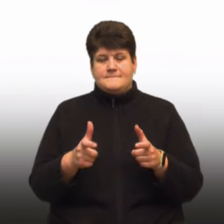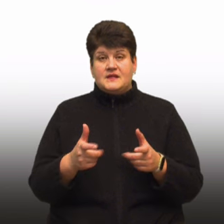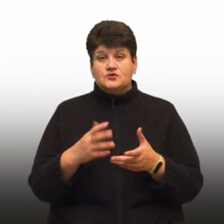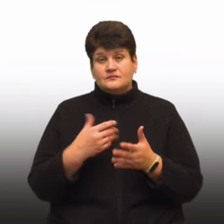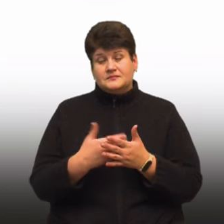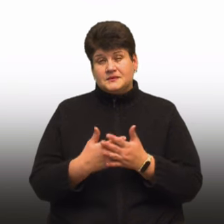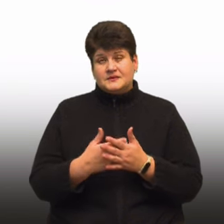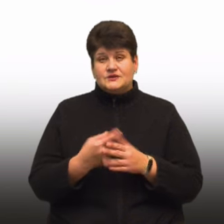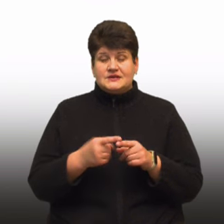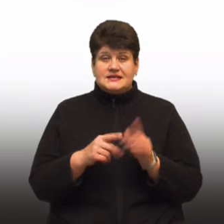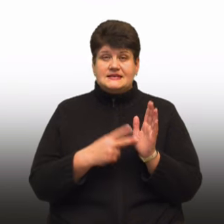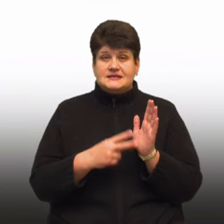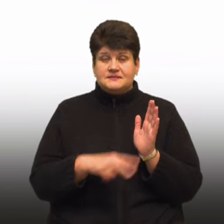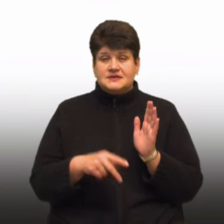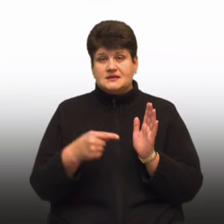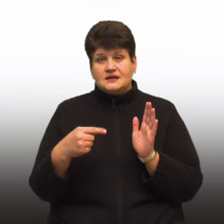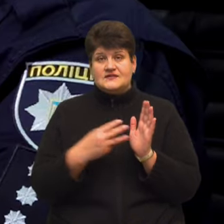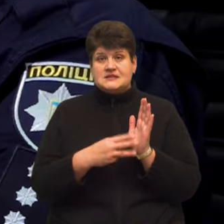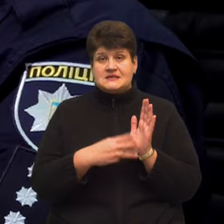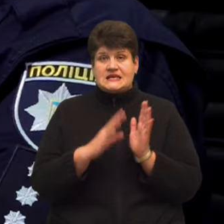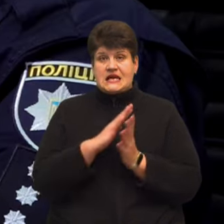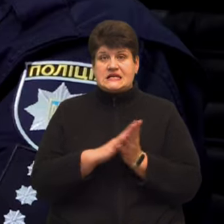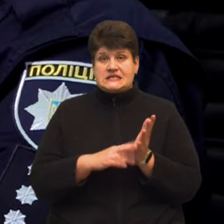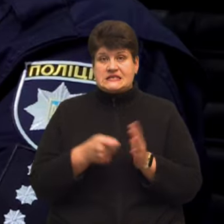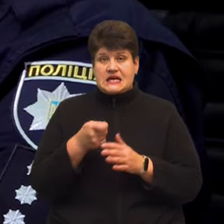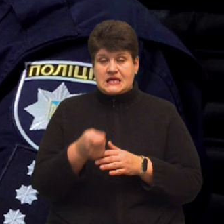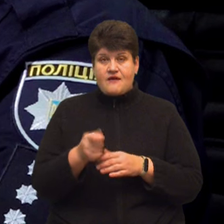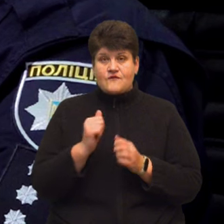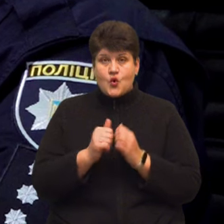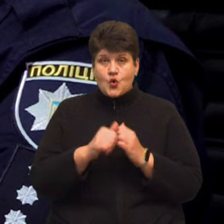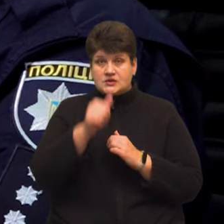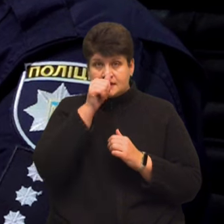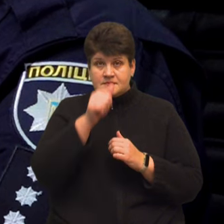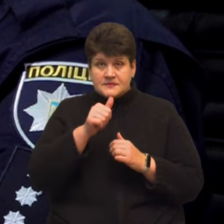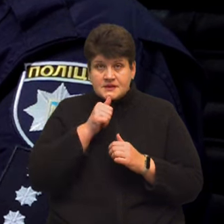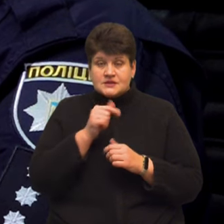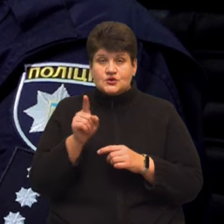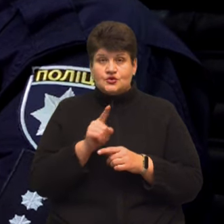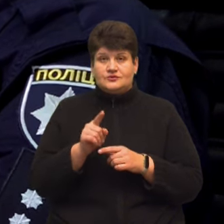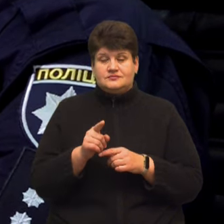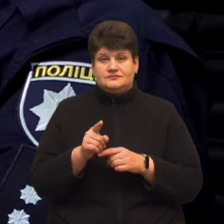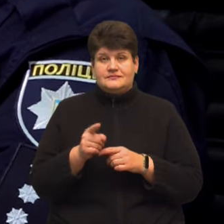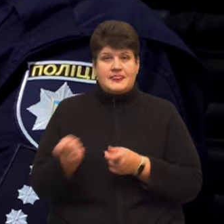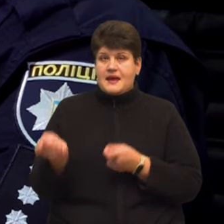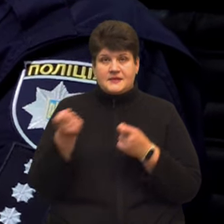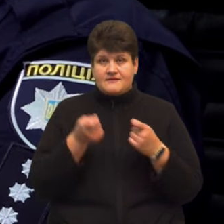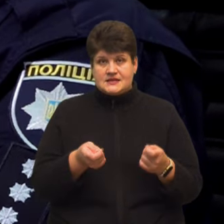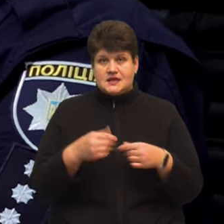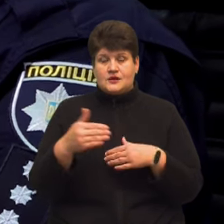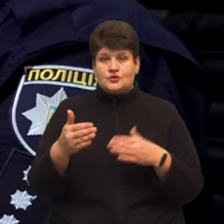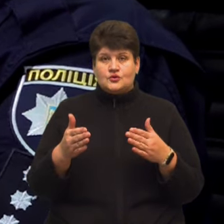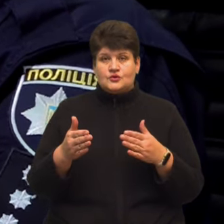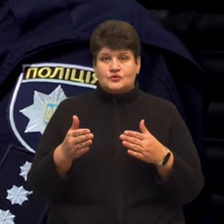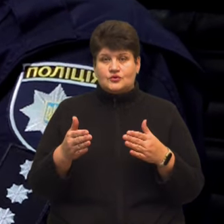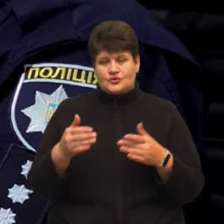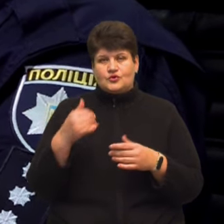близько 70-80 заяв до нас приходить кожен місяць щодо якраз іменно недоставки товару. Хотіли купити айфон